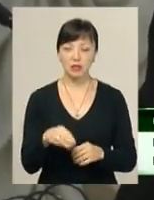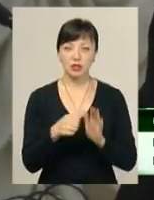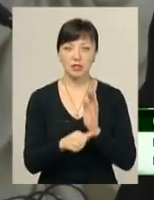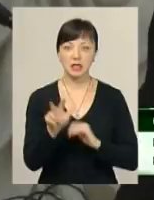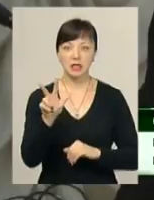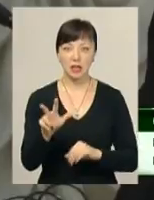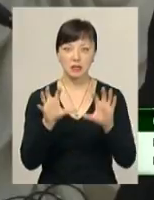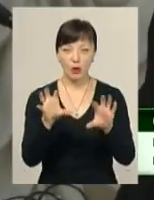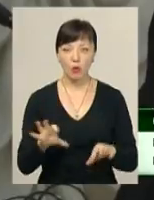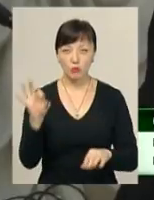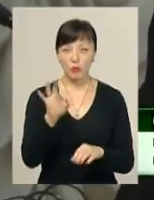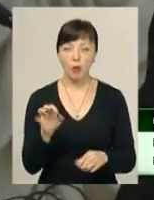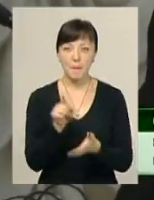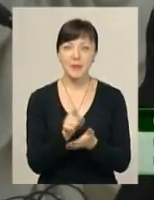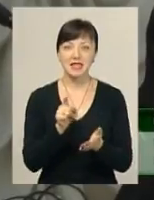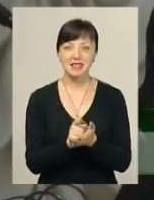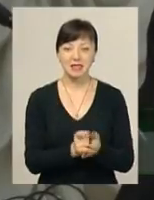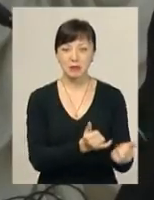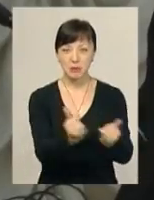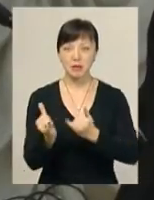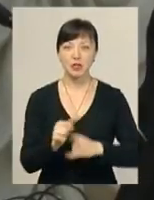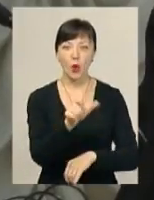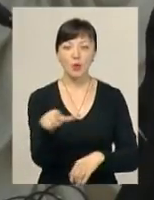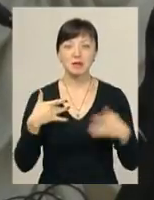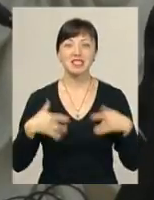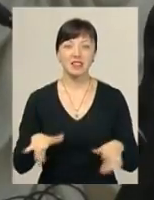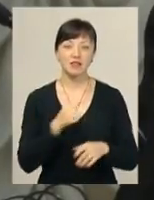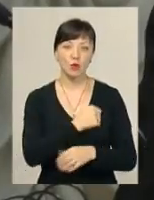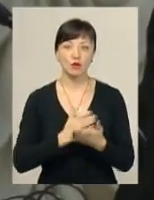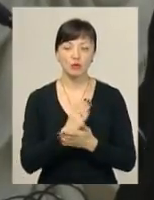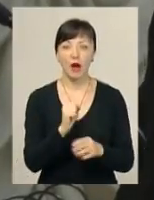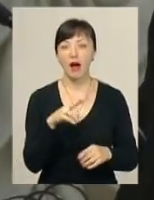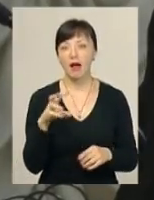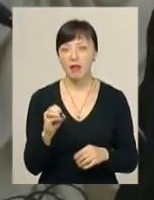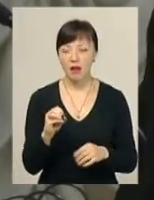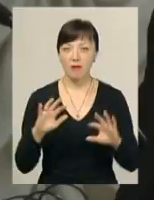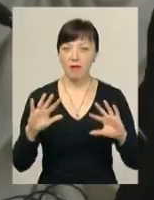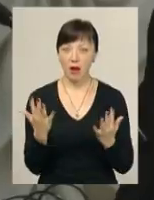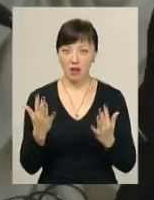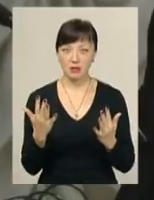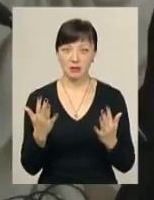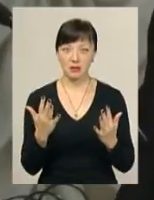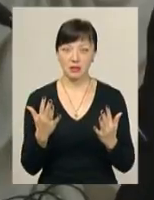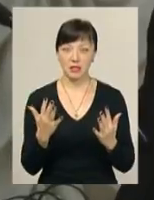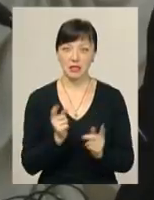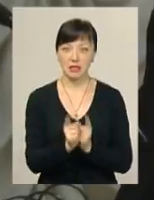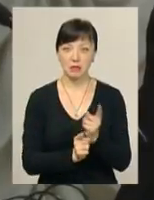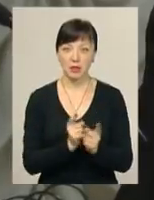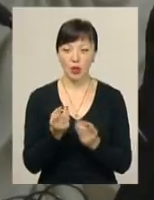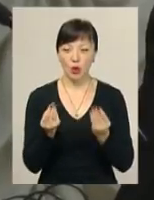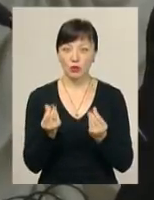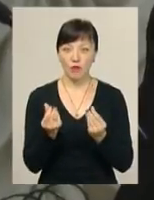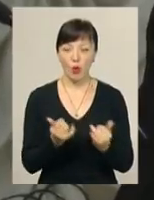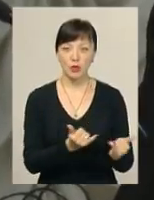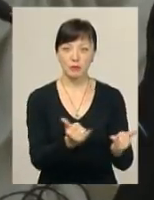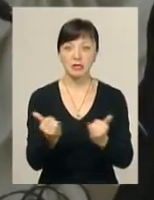закону України про пенсійне забезпечення осіб звільнених з військової служби про те, що в разі зміни грошового